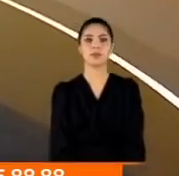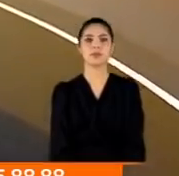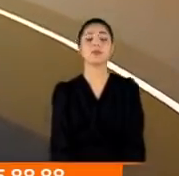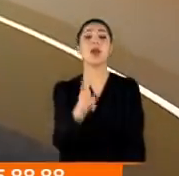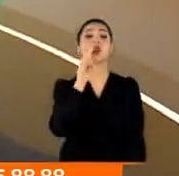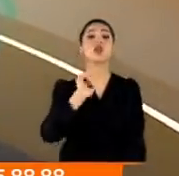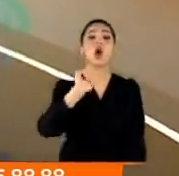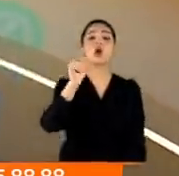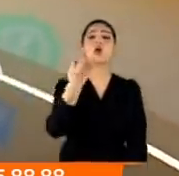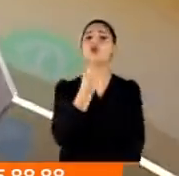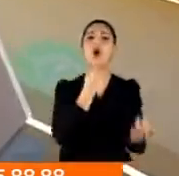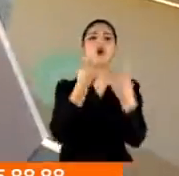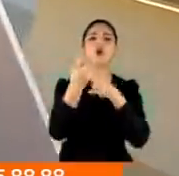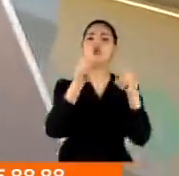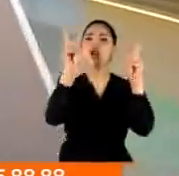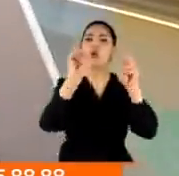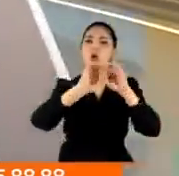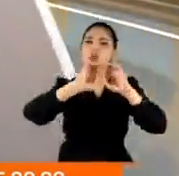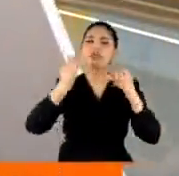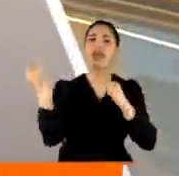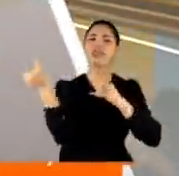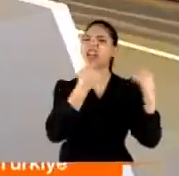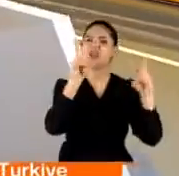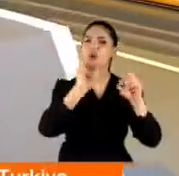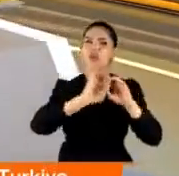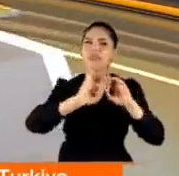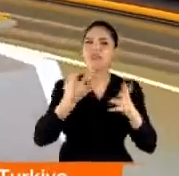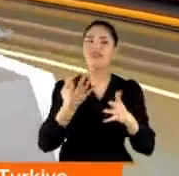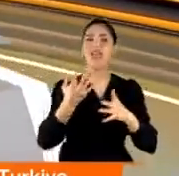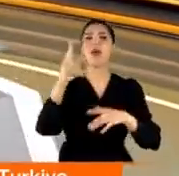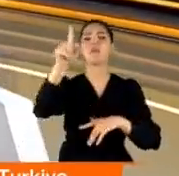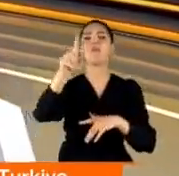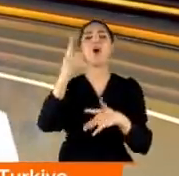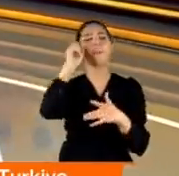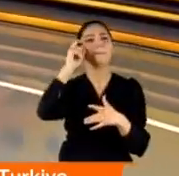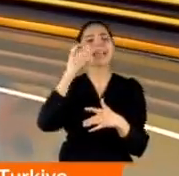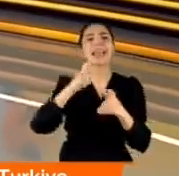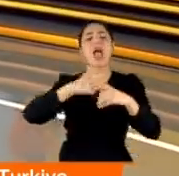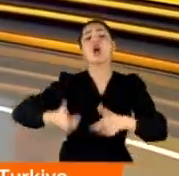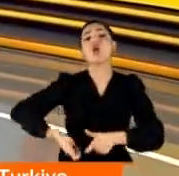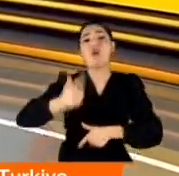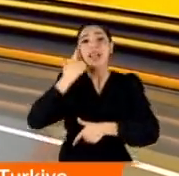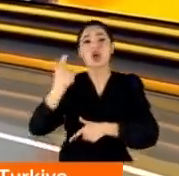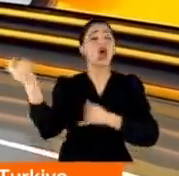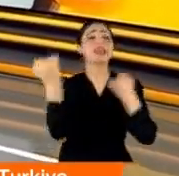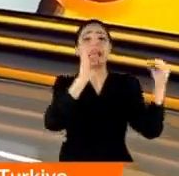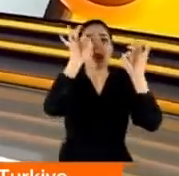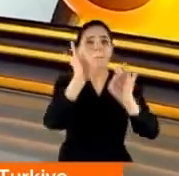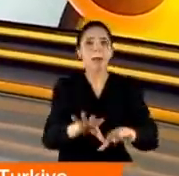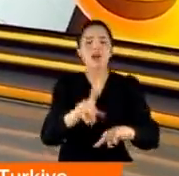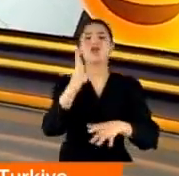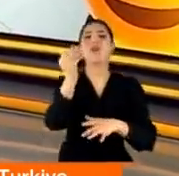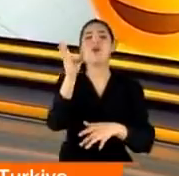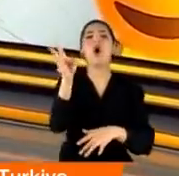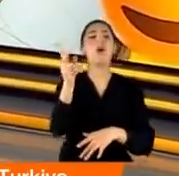Son günlerin en çok konuşulan, en çok tartışılan konularından biri veri güvenliği. Tartışmayı başlatan da tabii ülkemizde de